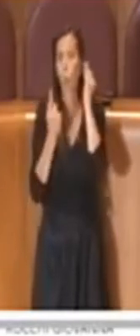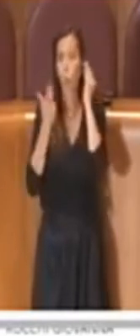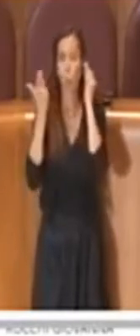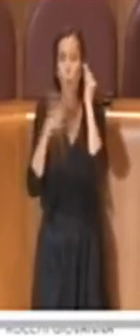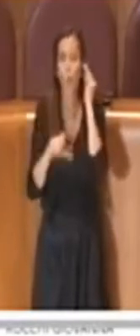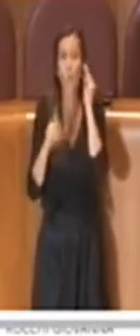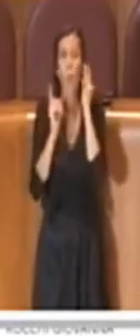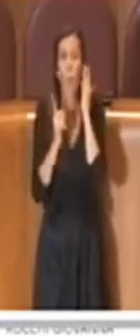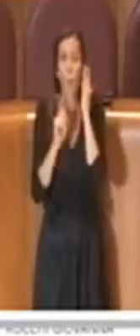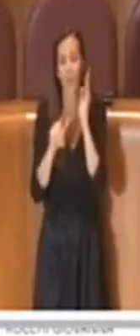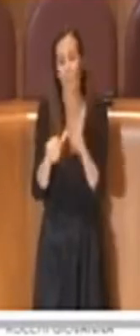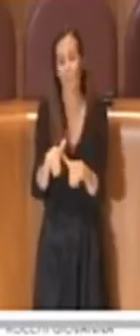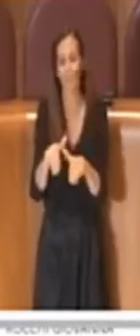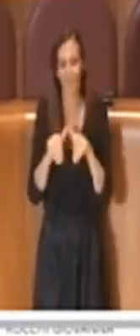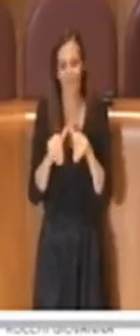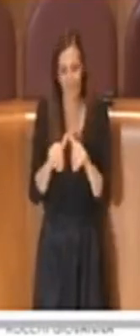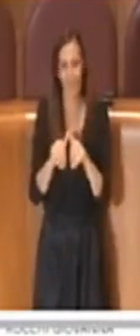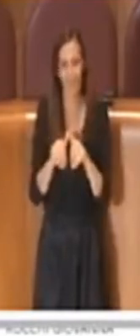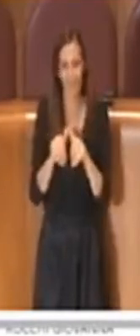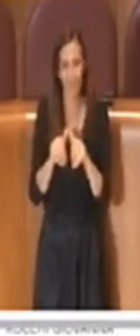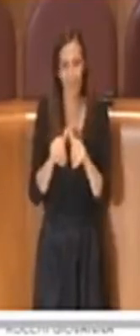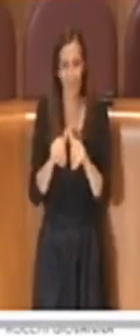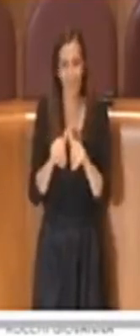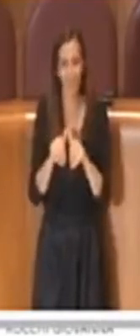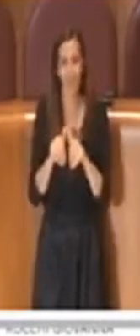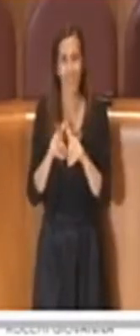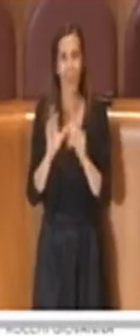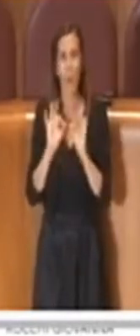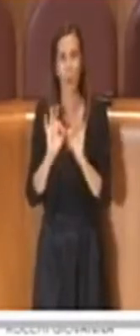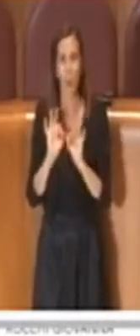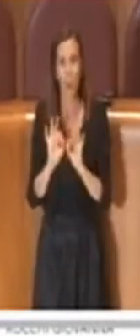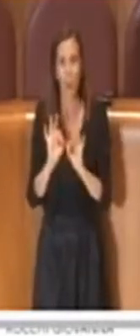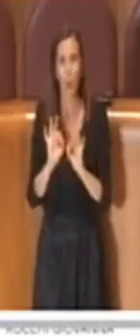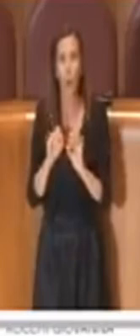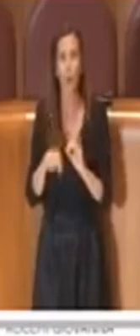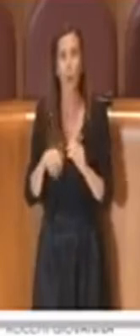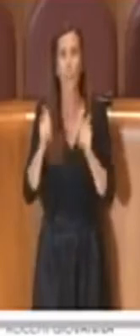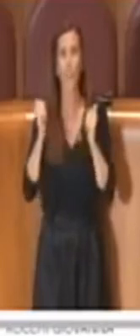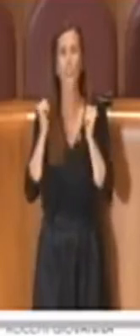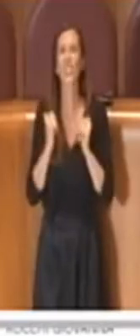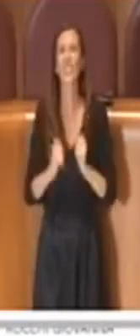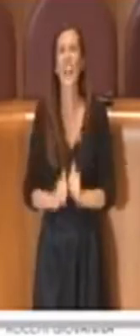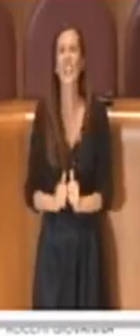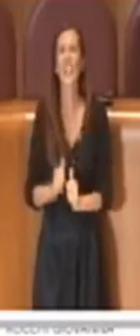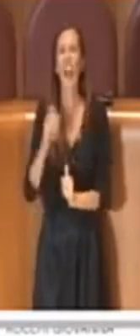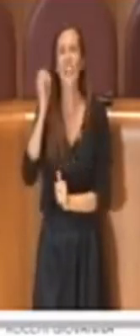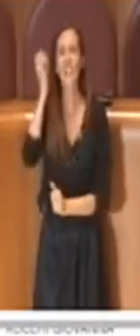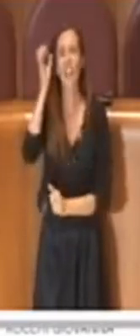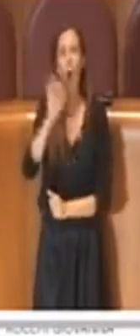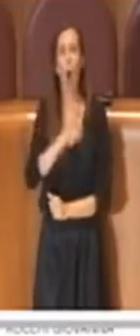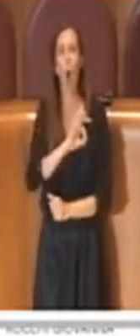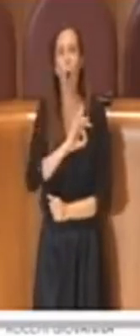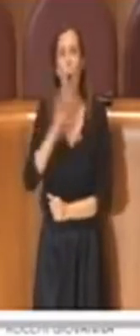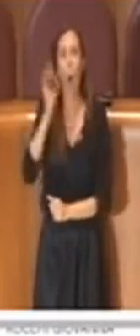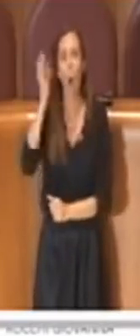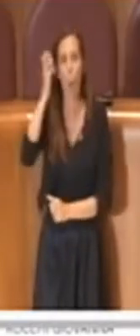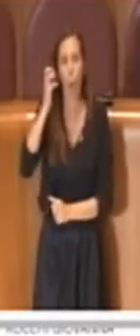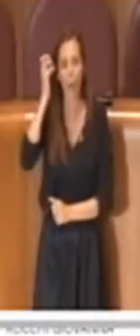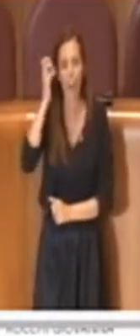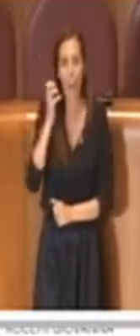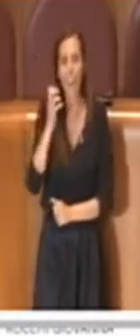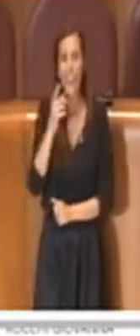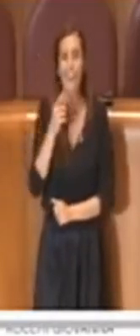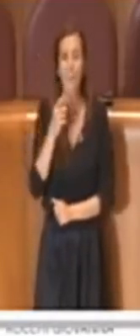'astensione è connotato appunto nell'istituto stesso della cittadinanza onoraria, cioè ci si chiede in